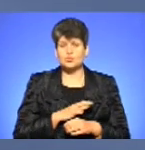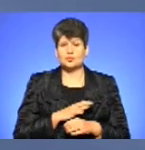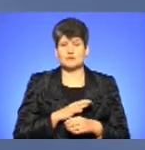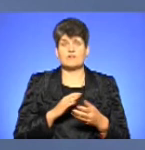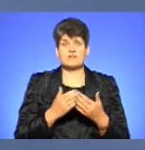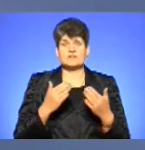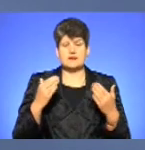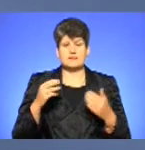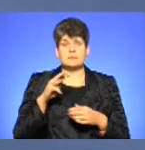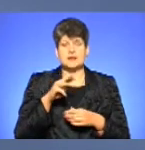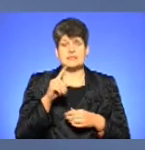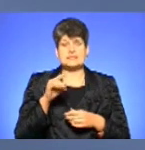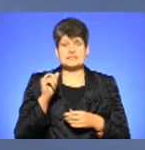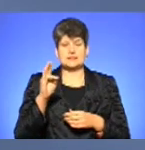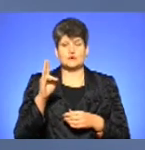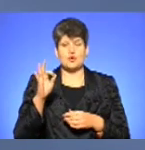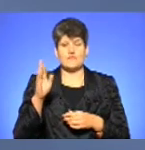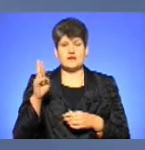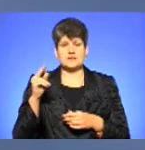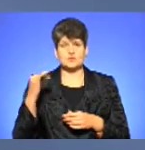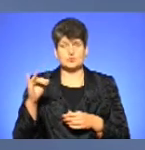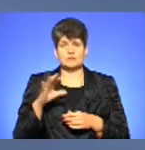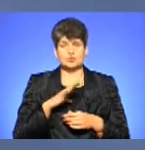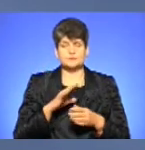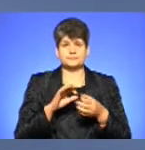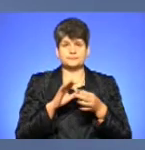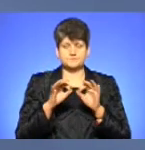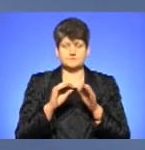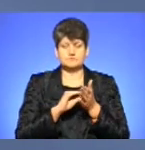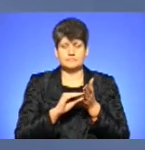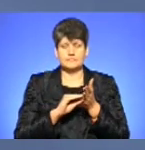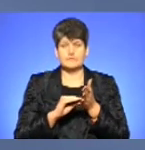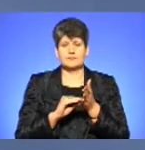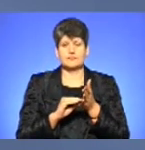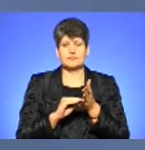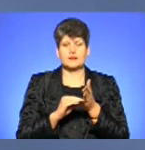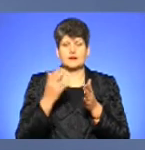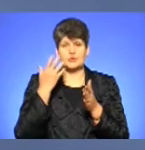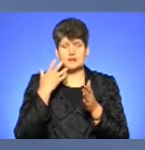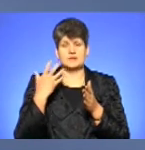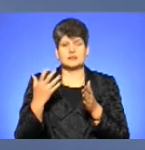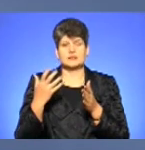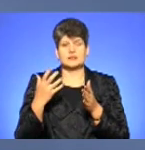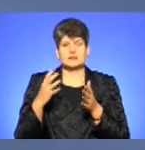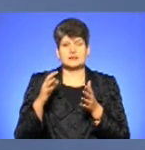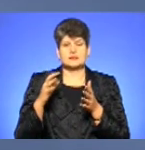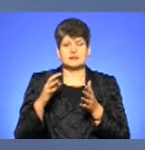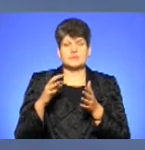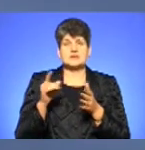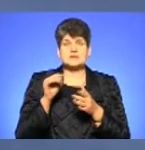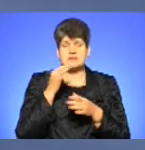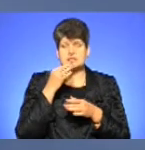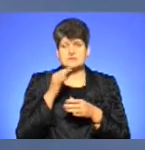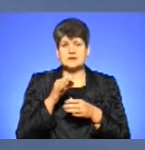виставі Марія Зінковецька було сказано, тобто фразу таку, коли Мурав'єв завоював Київ, він сказав, що